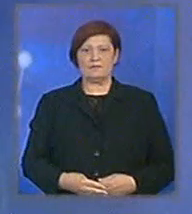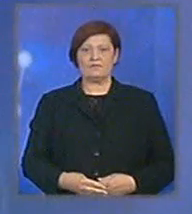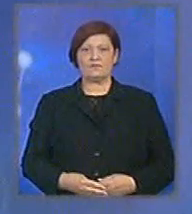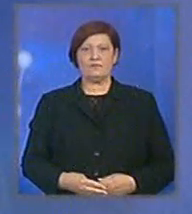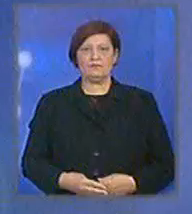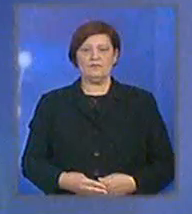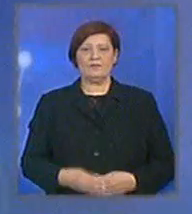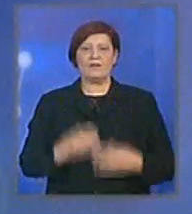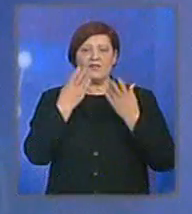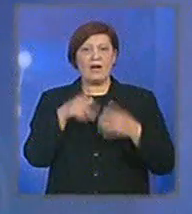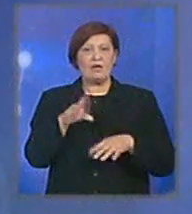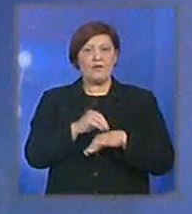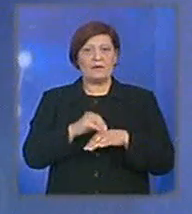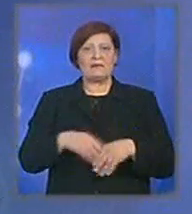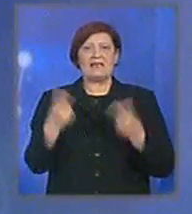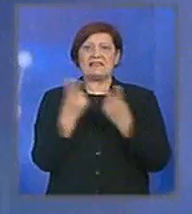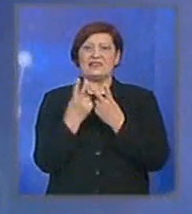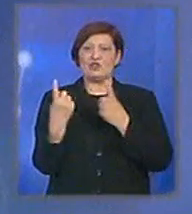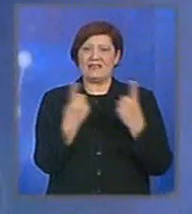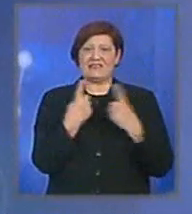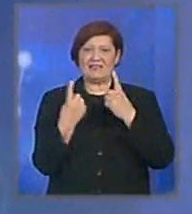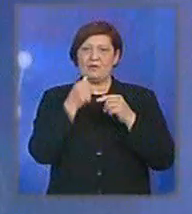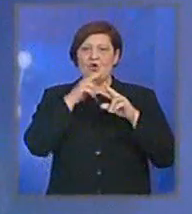Silvija, hvala na ovim informacijama. Slična situacija je u sadku Srbije.